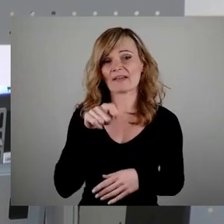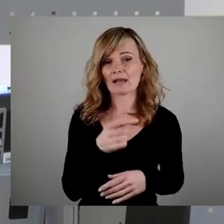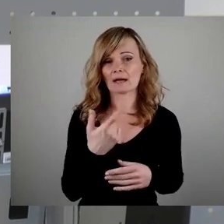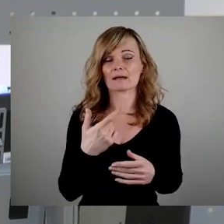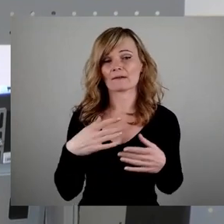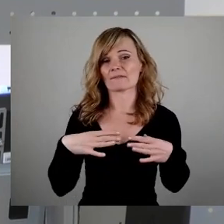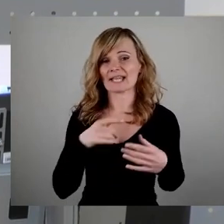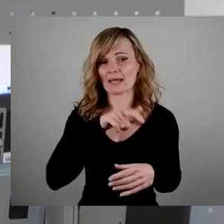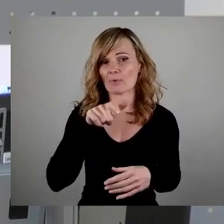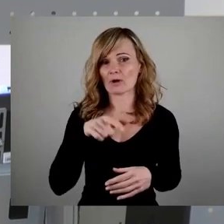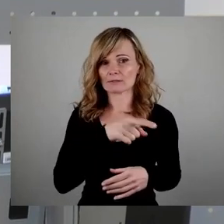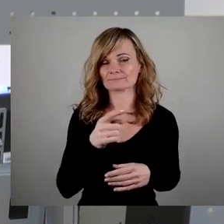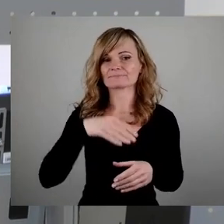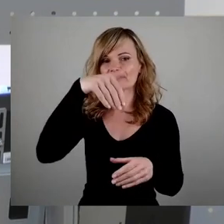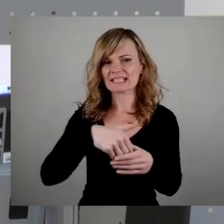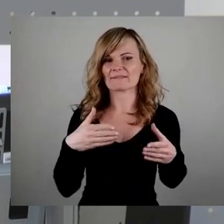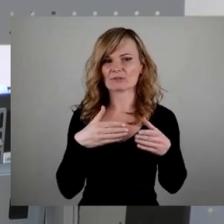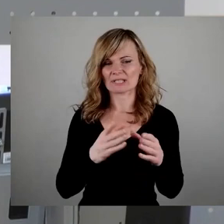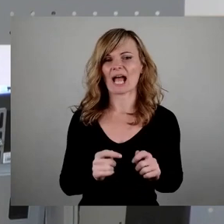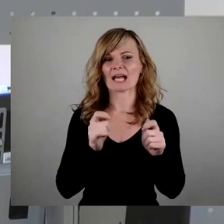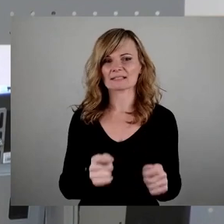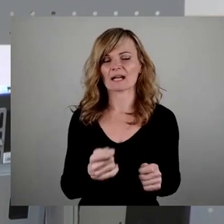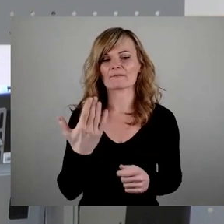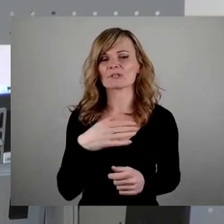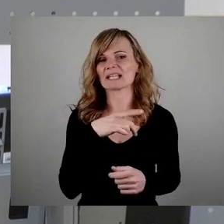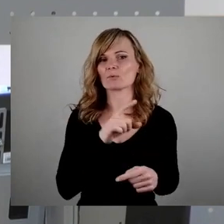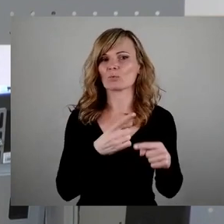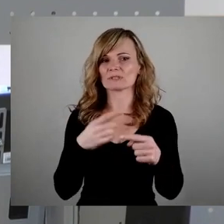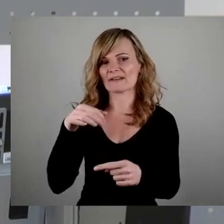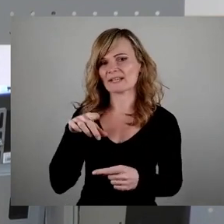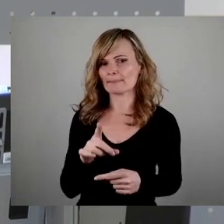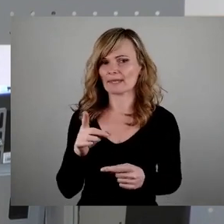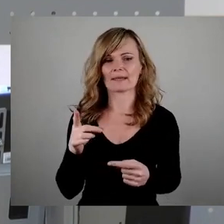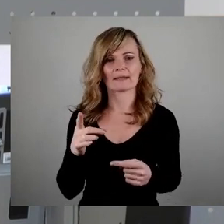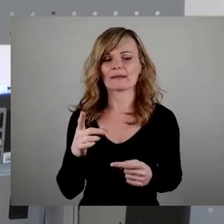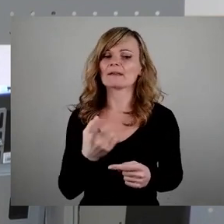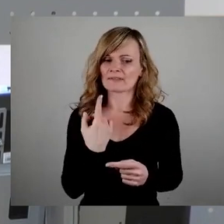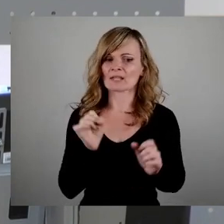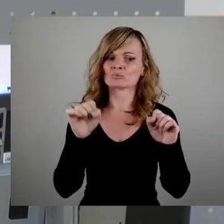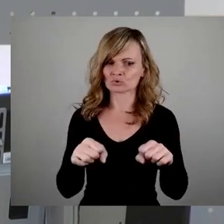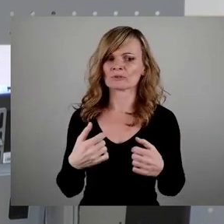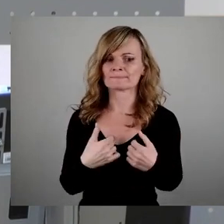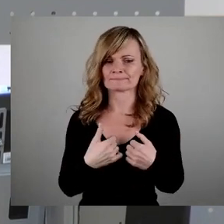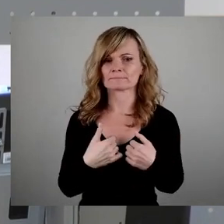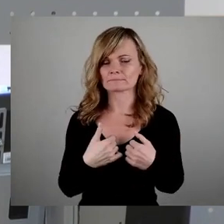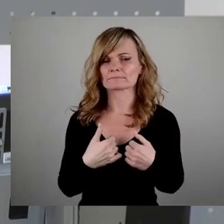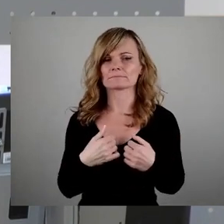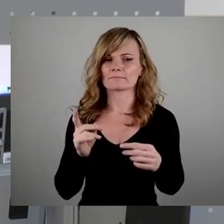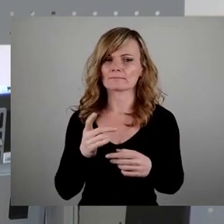interfraktionellen Antrag von CDU und FDP zustimmen. Wir finden es wichtig,